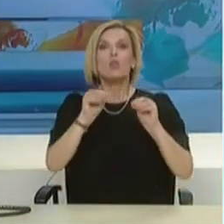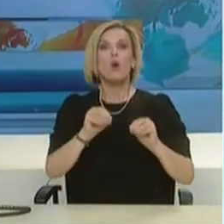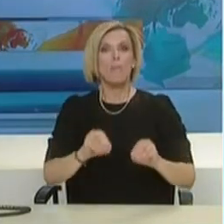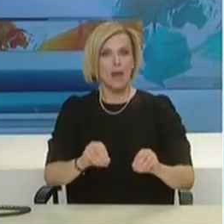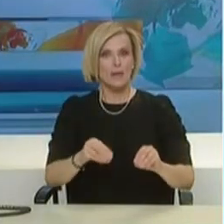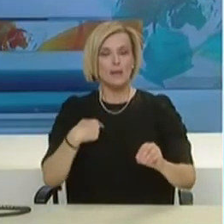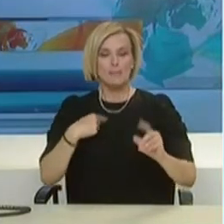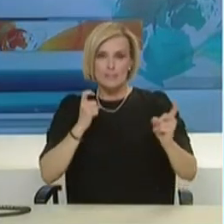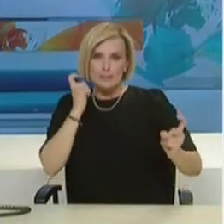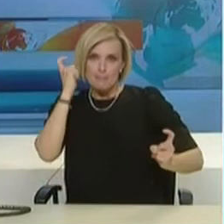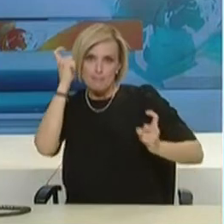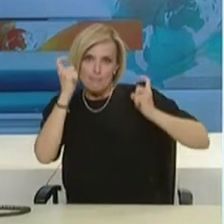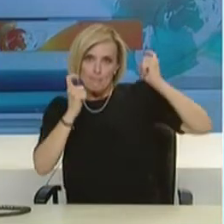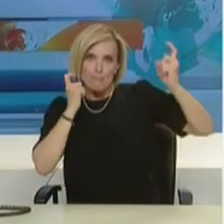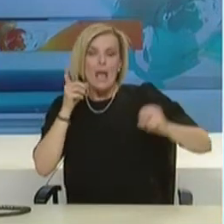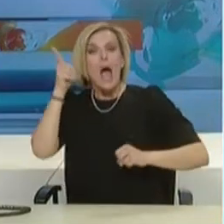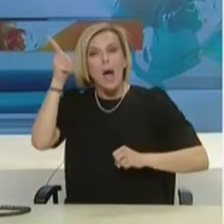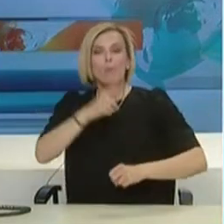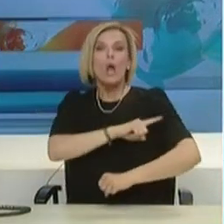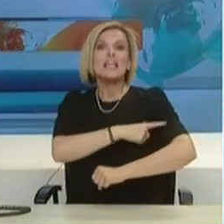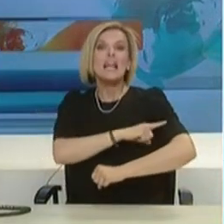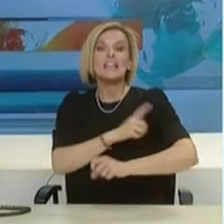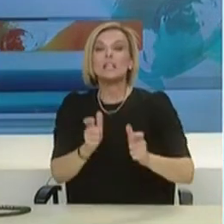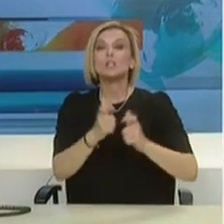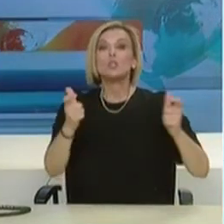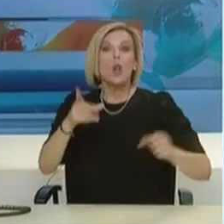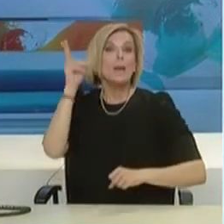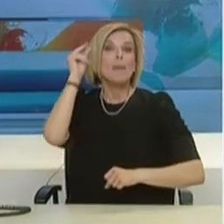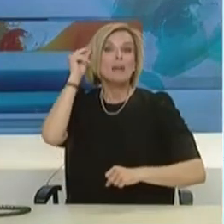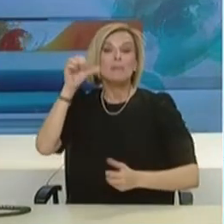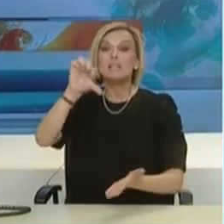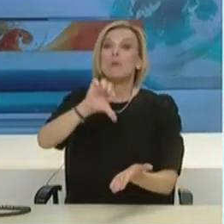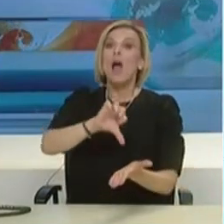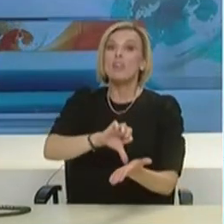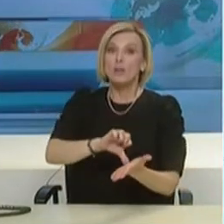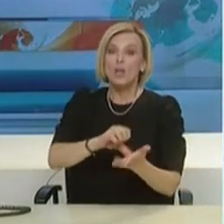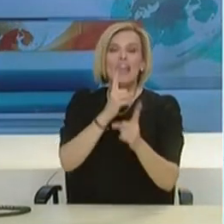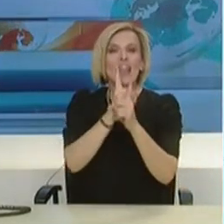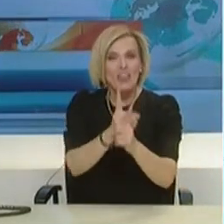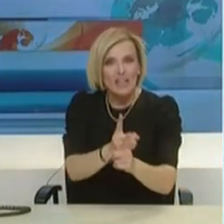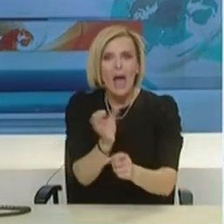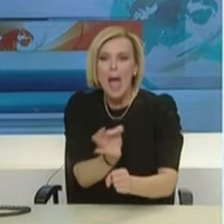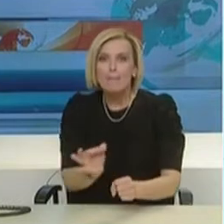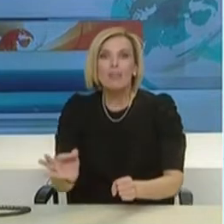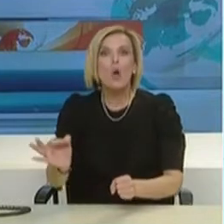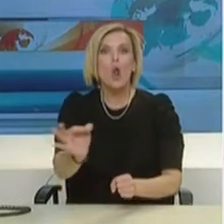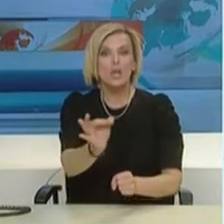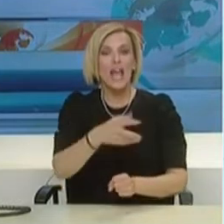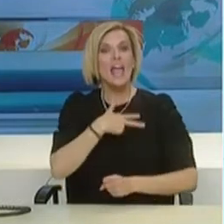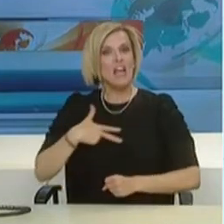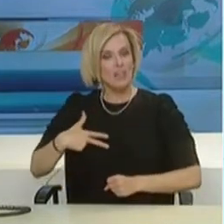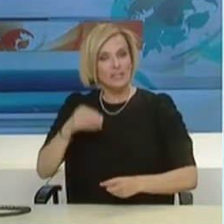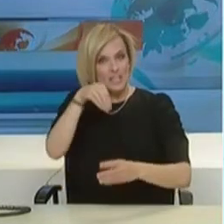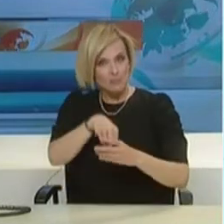εκτιμήσεις που έρχονται από την Ιατρική Σχολή του Πανευστημίου Αθηνών, την έδρα ψυγινής και επιδημιολογίας και την καθηγήτρα η κυρία Σύψα, ότι